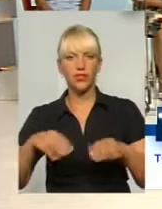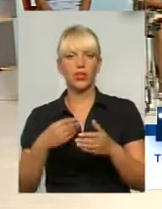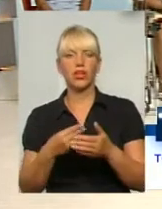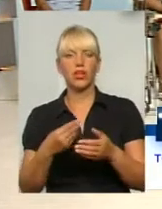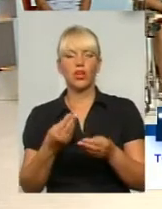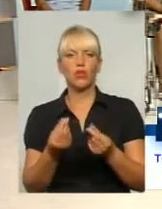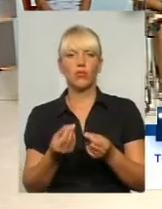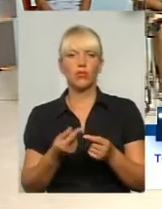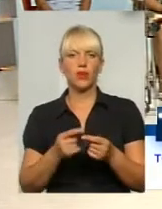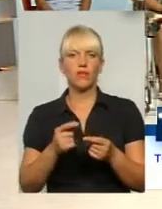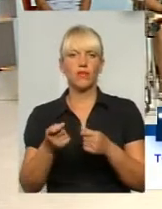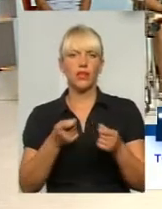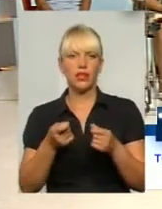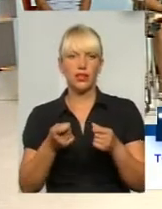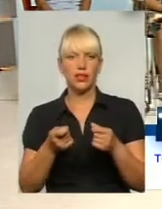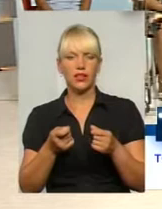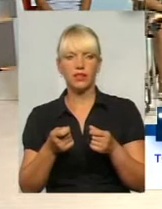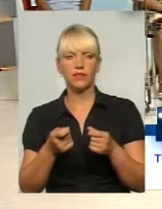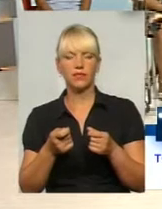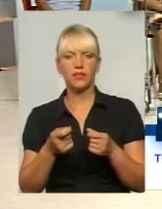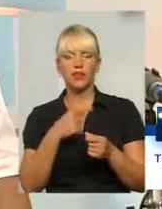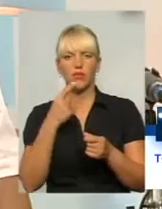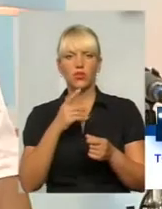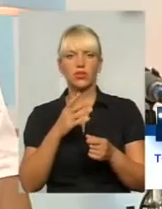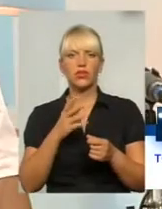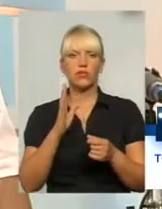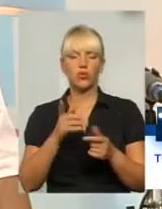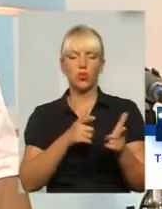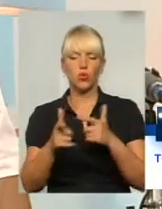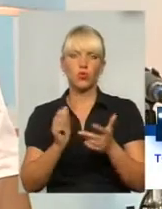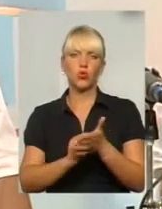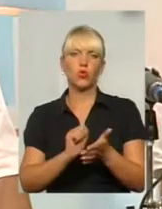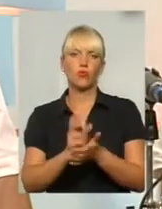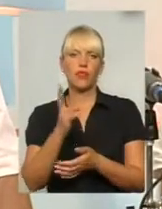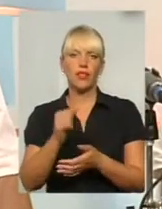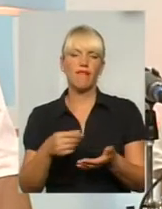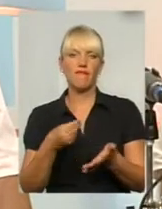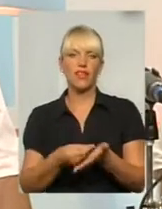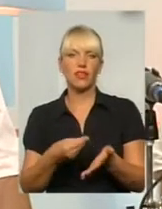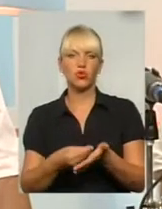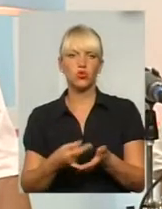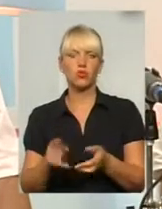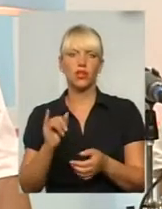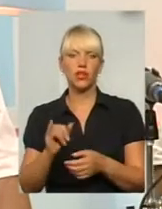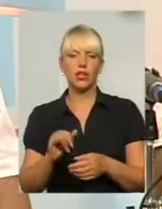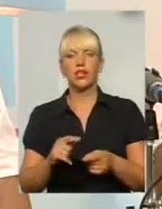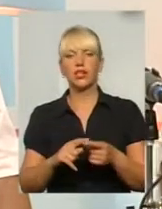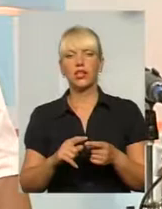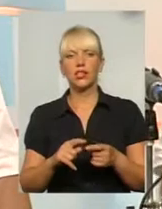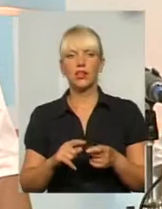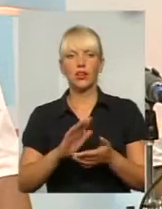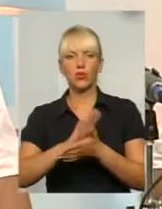за один день воно це не робиться. Підготовляться документи на фінансування. Ми з проєктною установою заключаємо угоду,